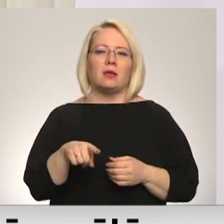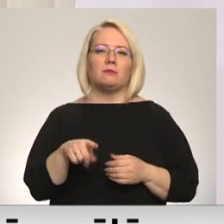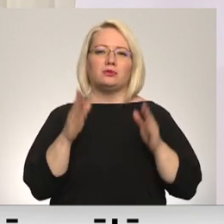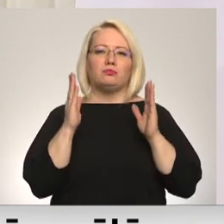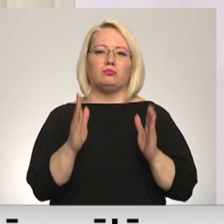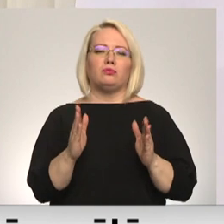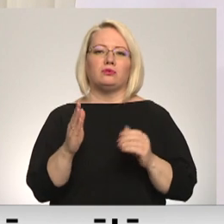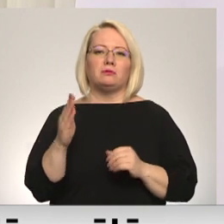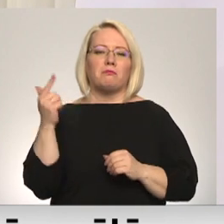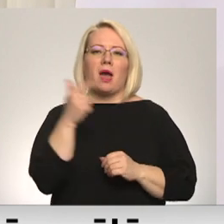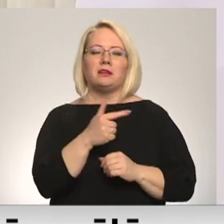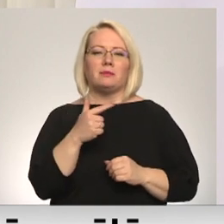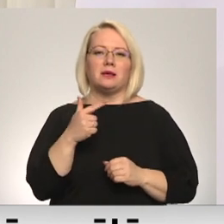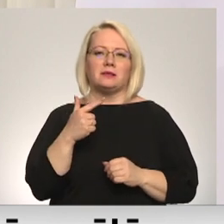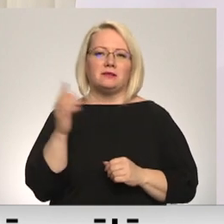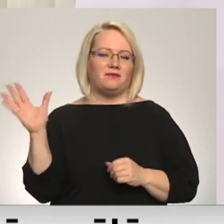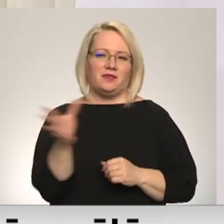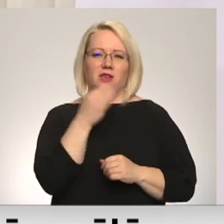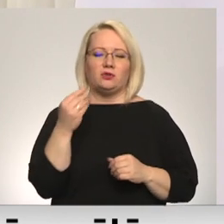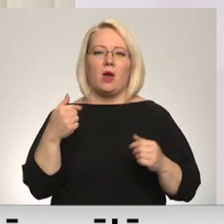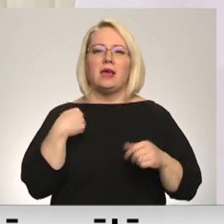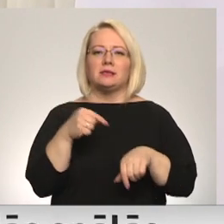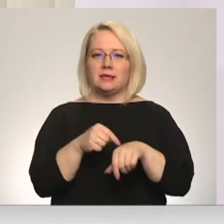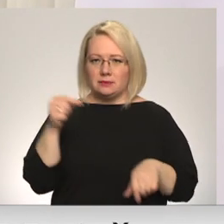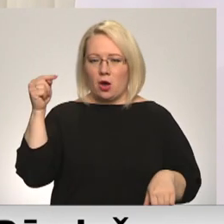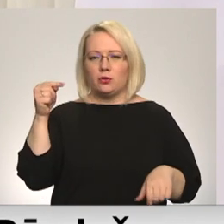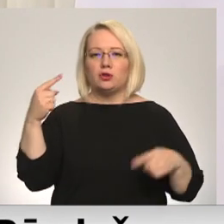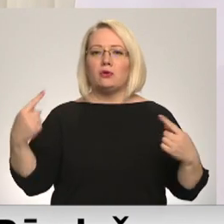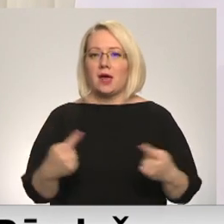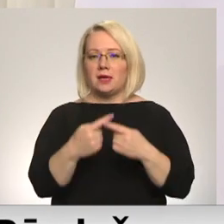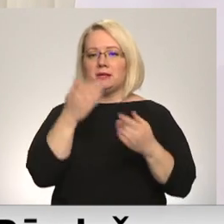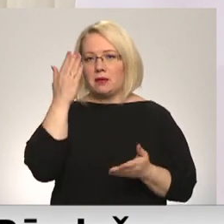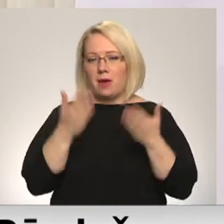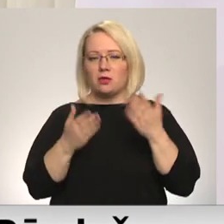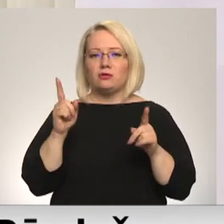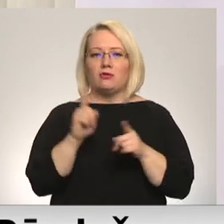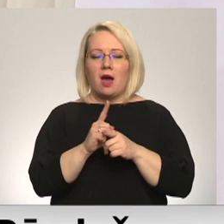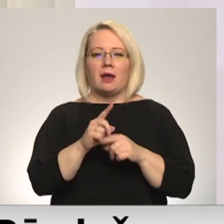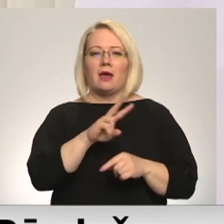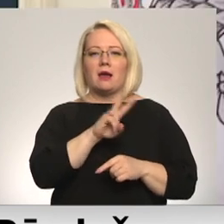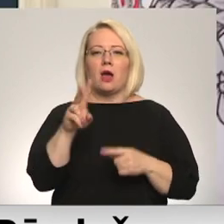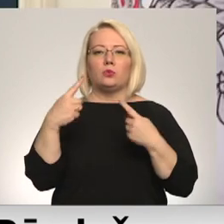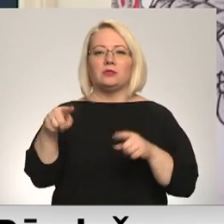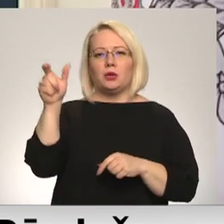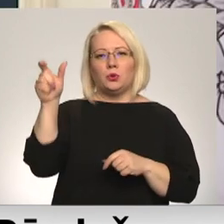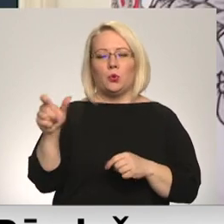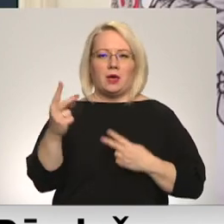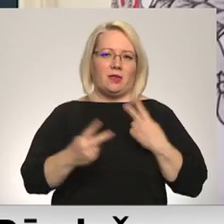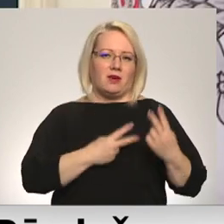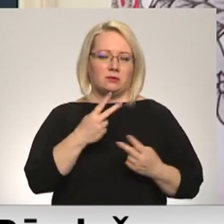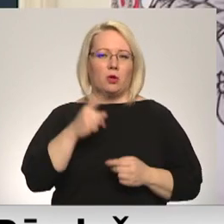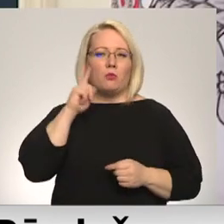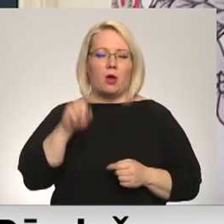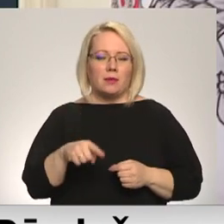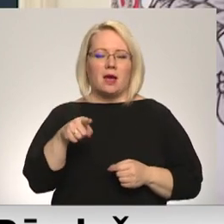visus. Tāpēc es baudīšu un attiecīgi mēģināšu arī kādu citu iedvesmu. Skaidrs, ka tās ir manas